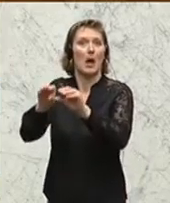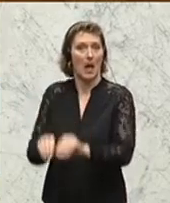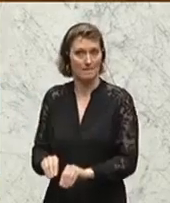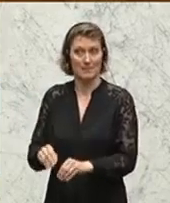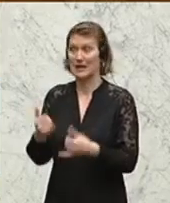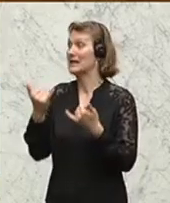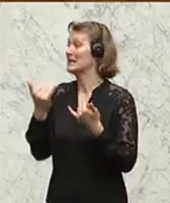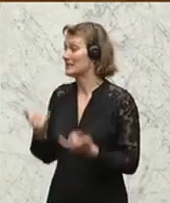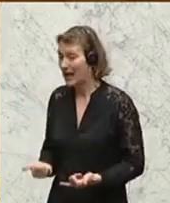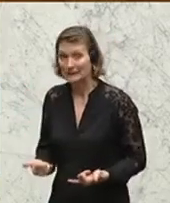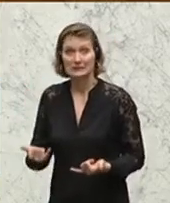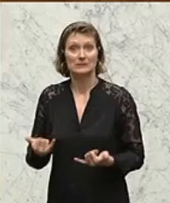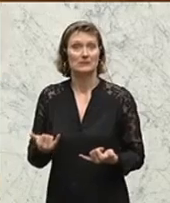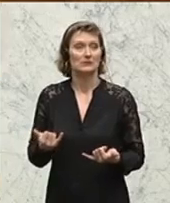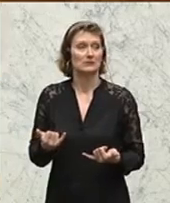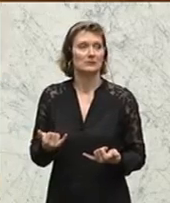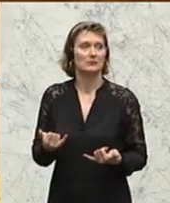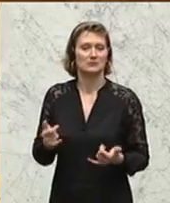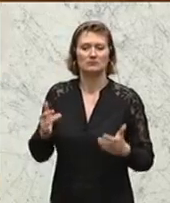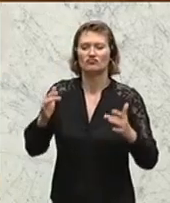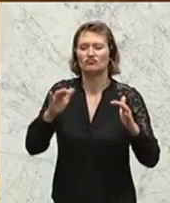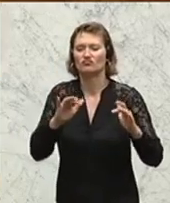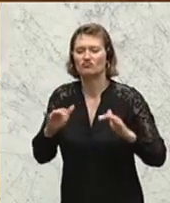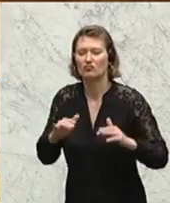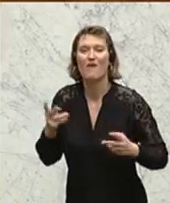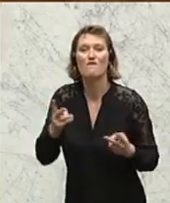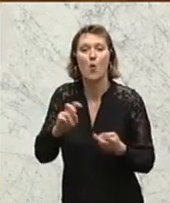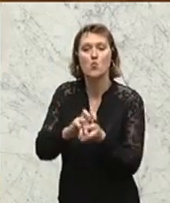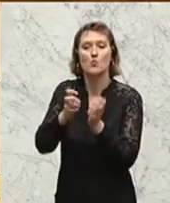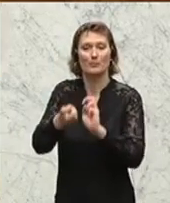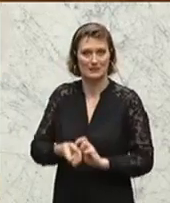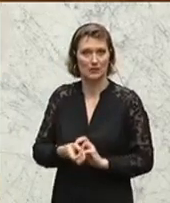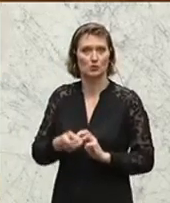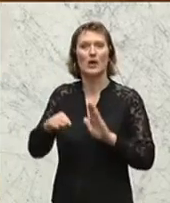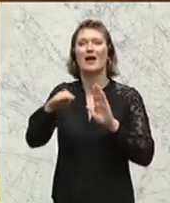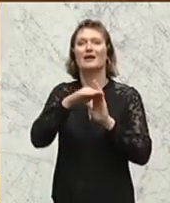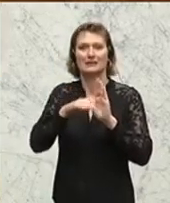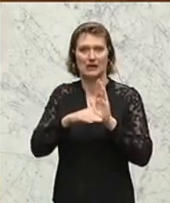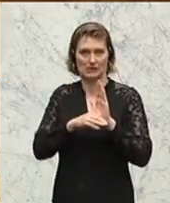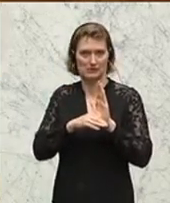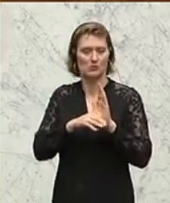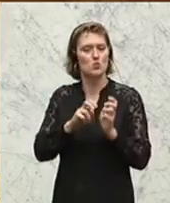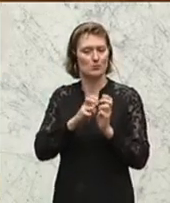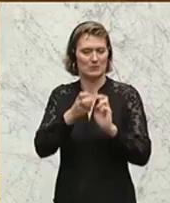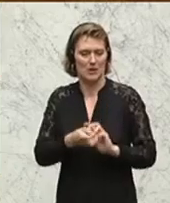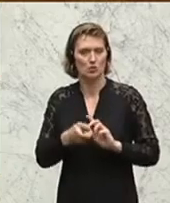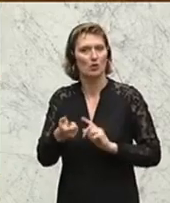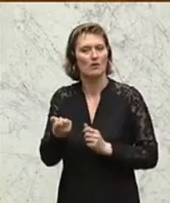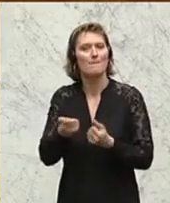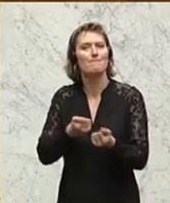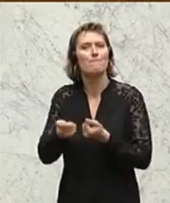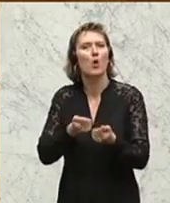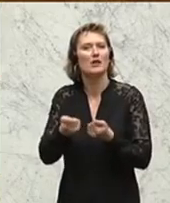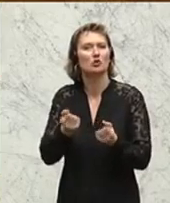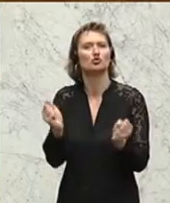und jetzt sind wir in den Niederungen der Ebene in der Umsetzung, in der gesetzlichen Umsetzung dieser politischen